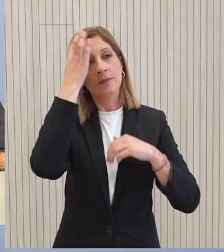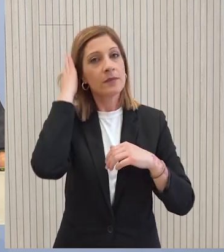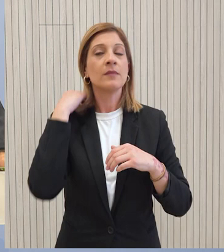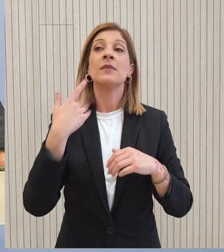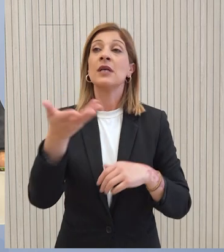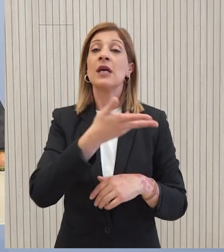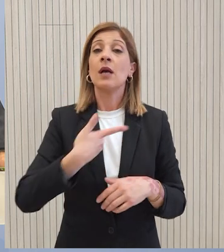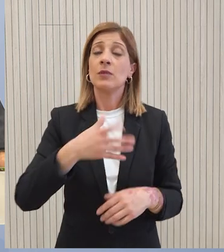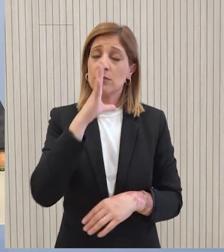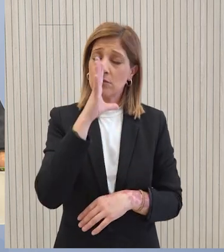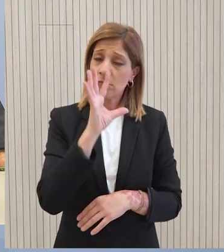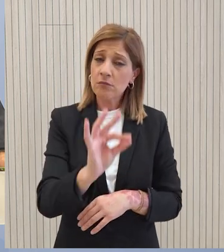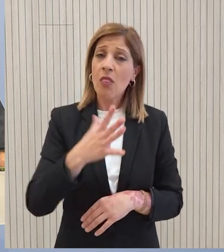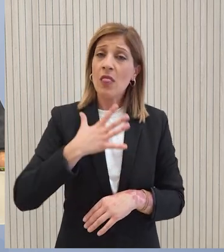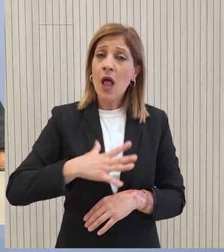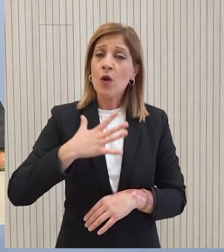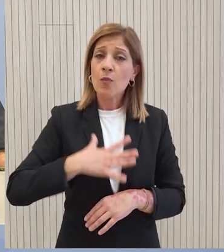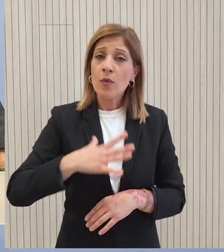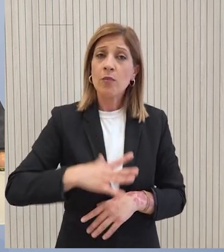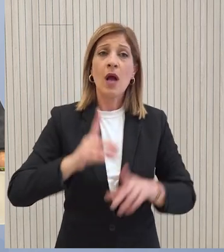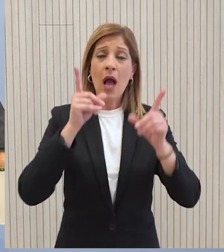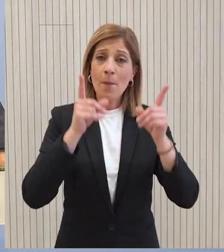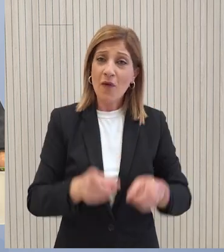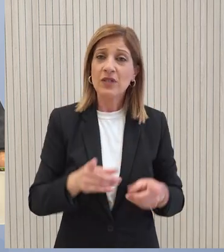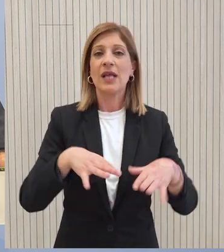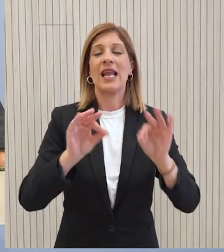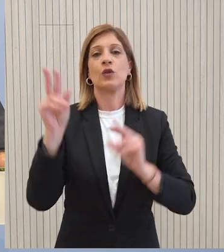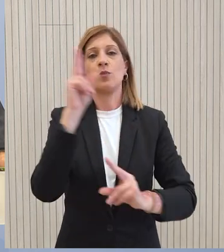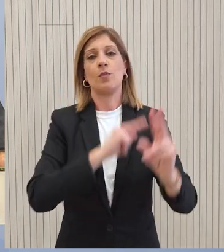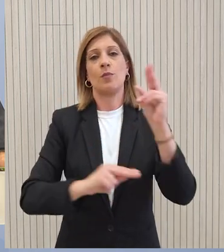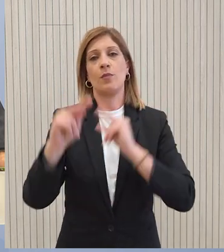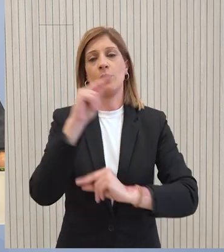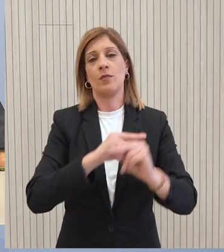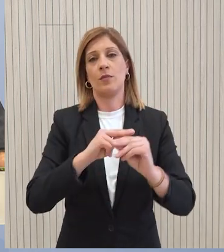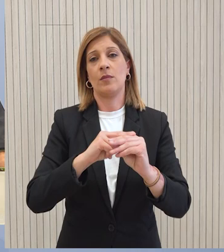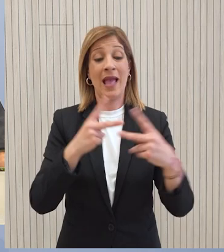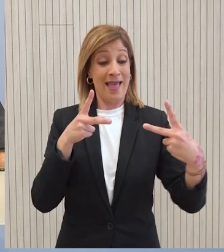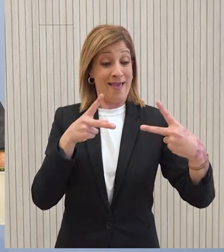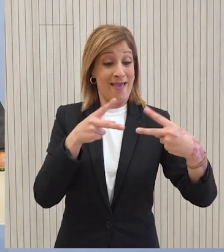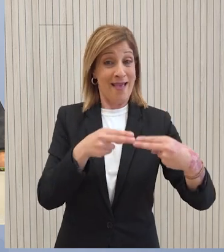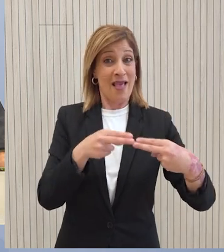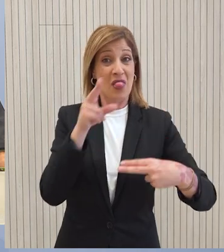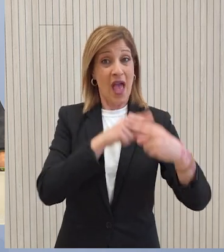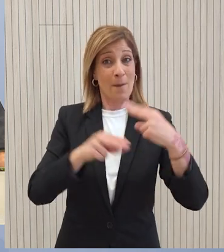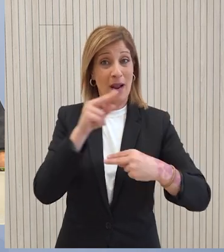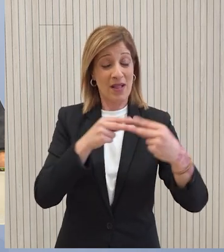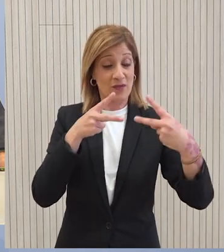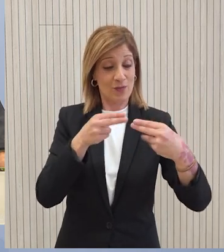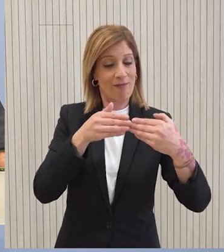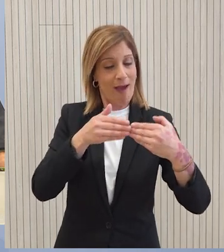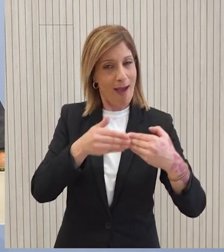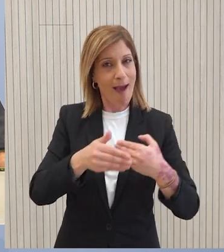ειλικρινής μας βούληση η αποφασιστικότητά μας για πανέναρξη των διαπραγματεύσεων από το σημείο που έχουν διακοπεί. Υπάρχει το συμφωνημένο πλαίσιο,